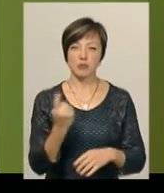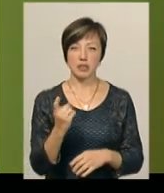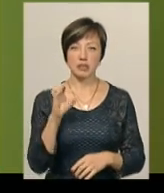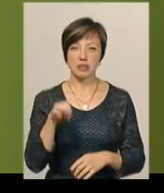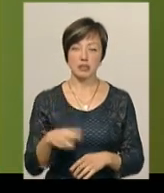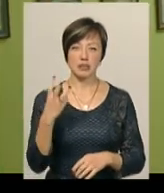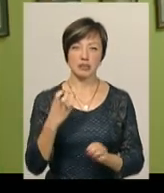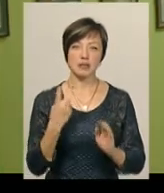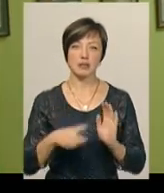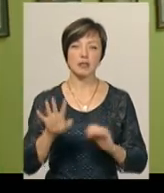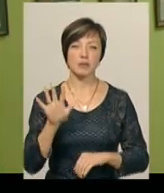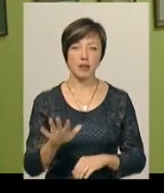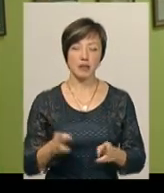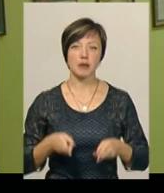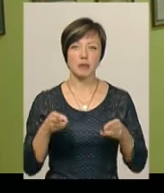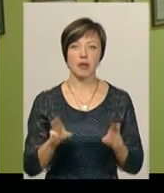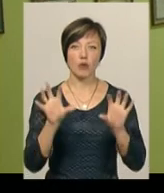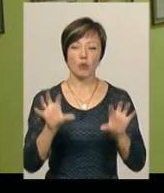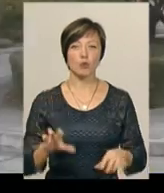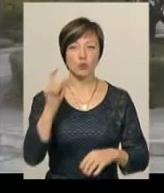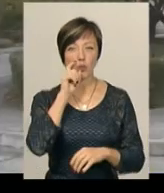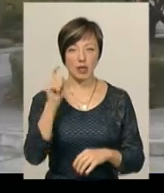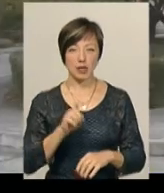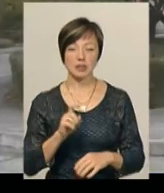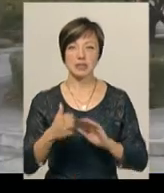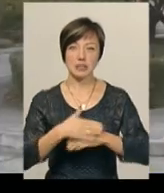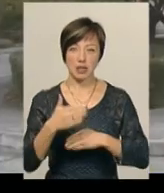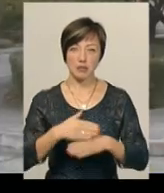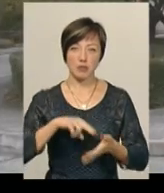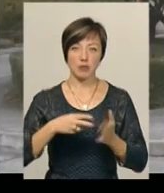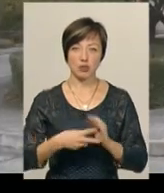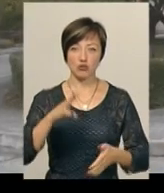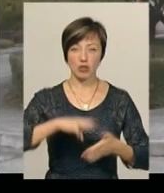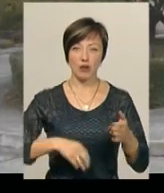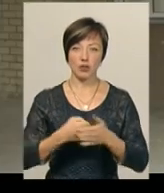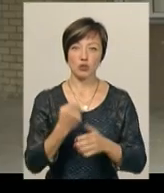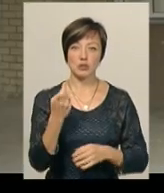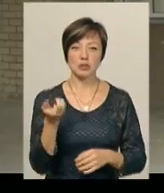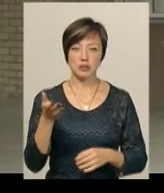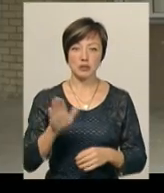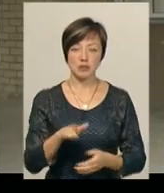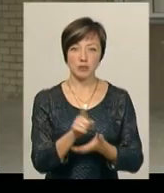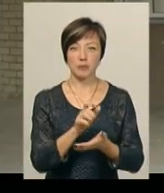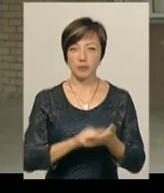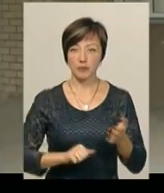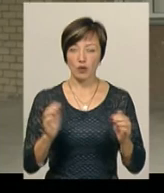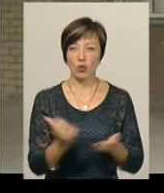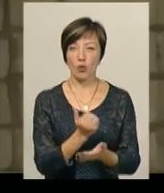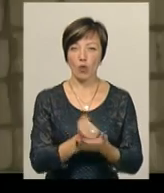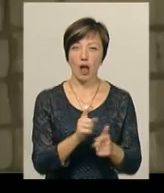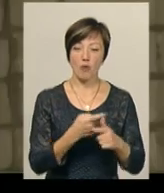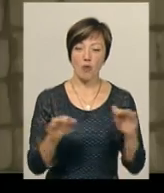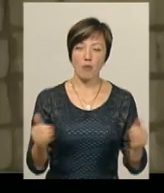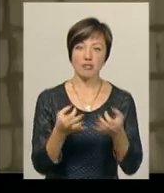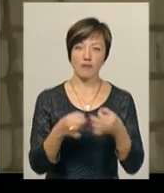першої статті 325 Кримінального кодексу України. Її санкція передбачає штраф до 100 неоподаткованих мінімумів доходів або